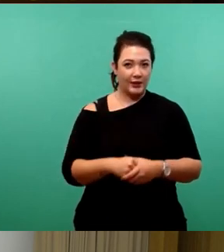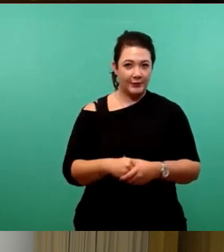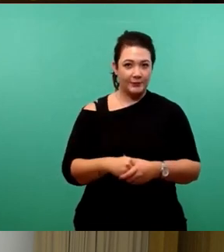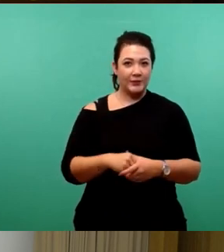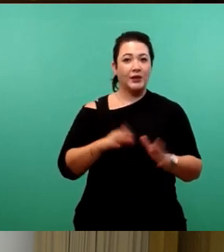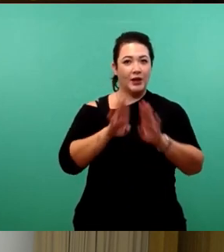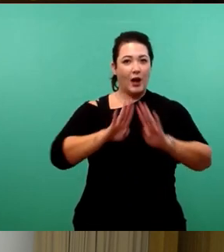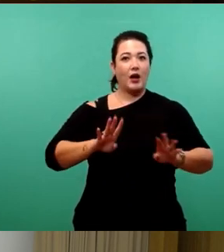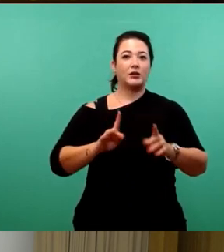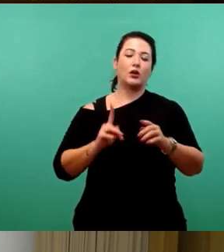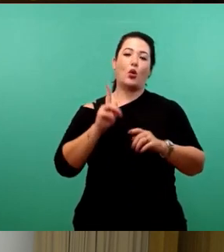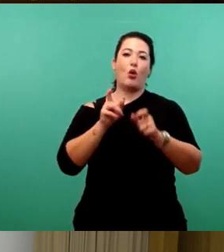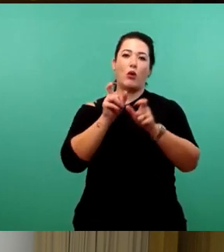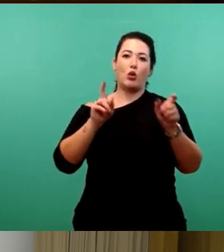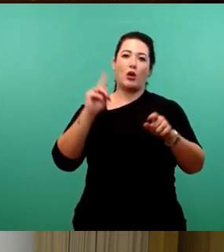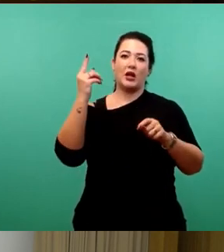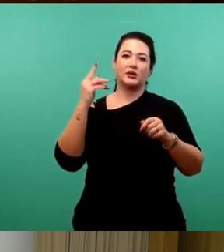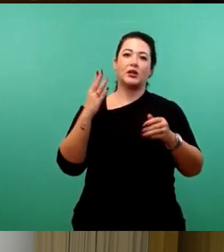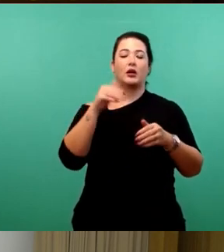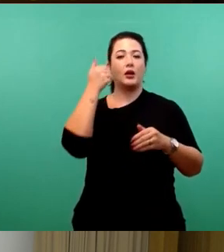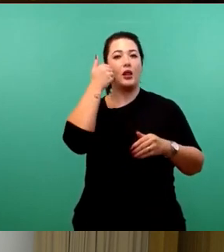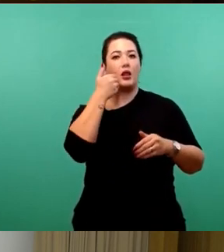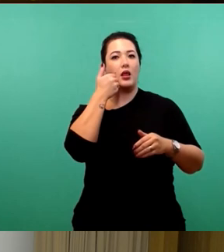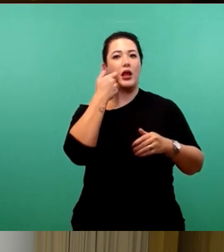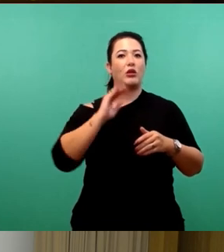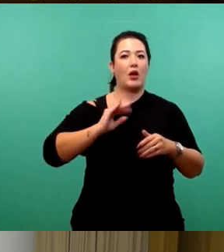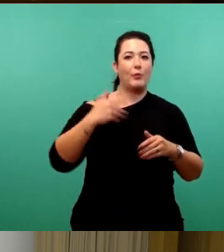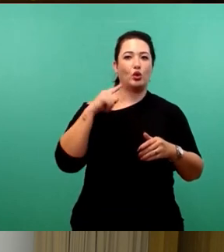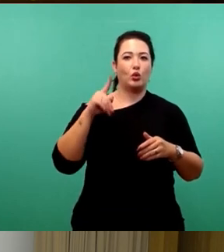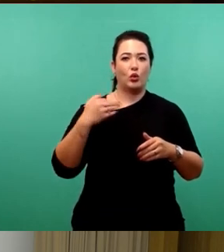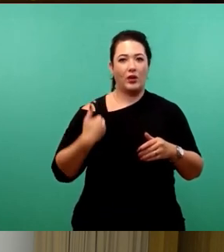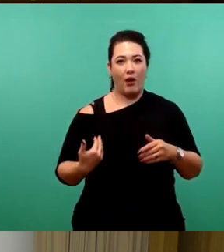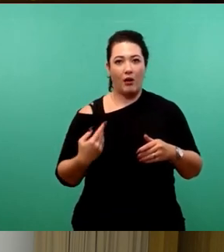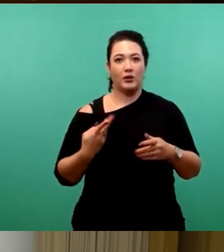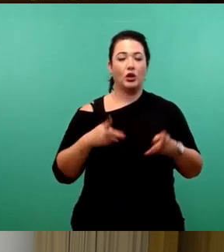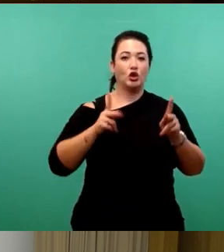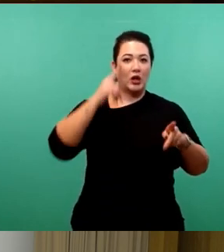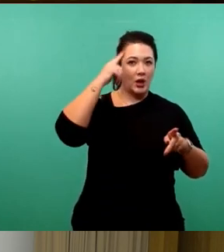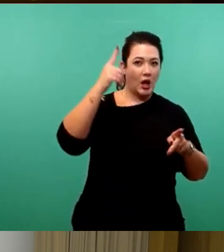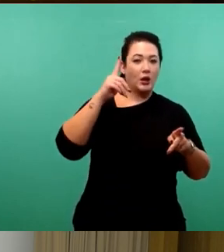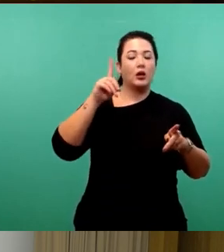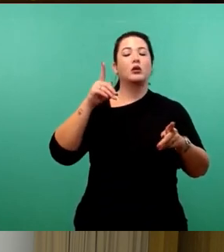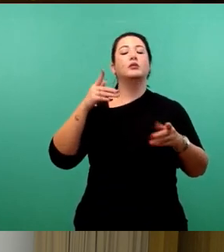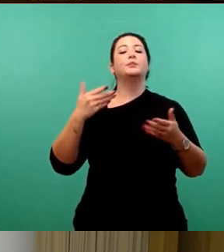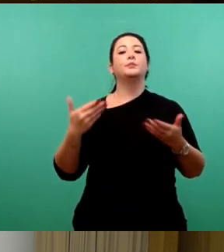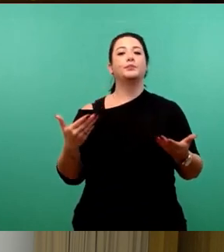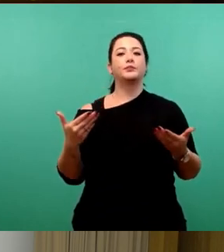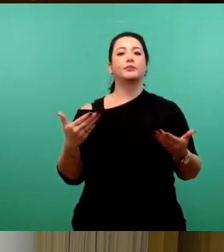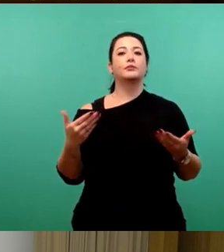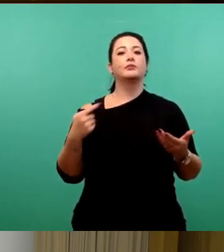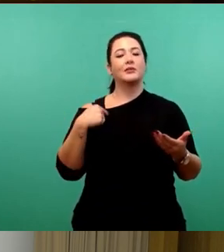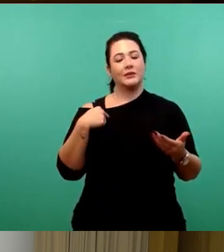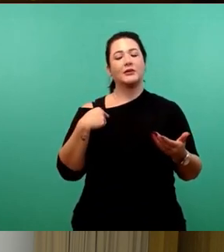Oberbürgermeister, liebe Damen und Herren Stadträtinnen und Stadträte. Ich gebe zu,